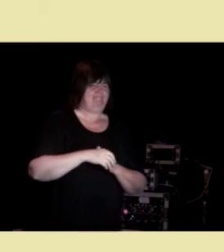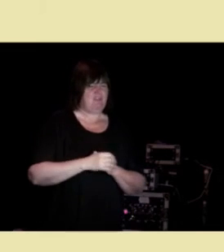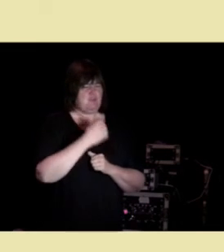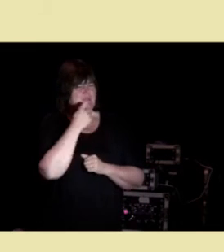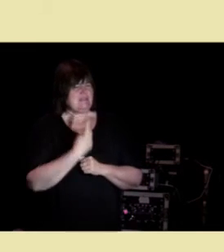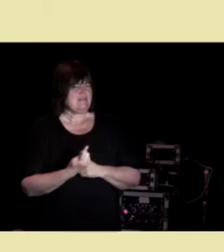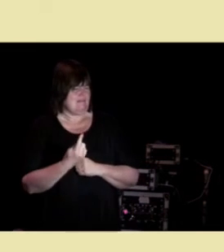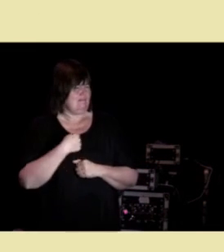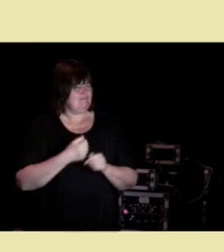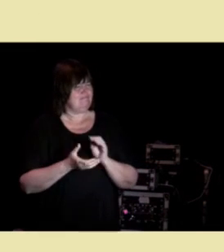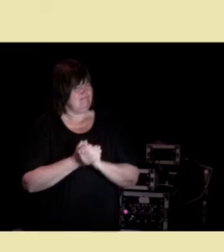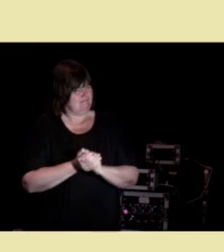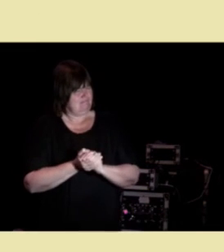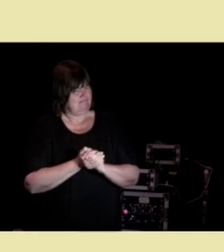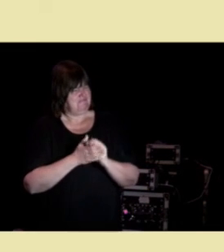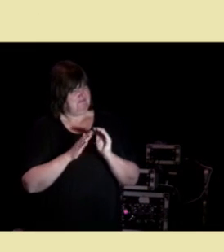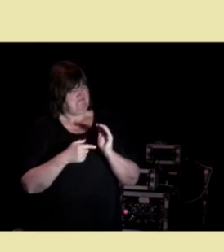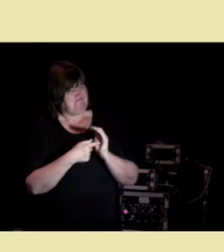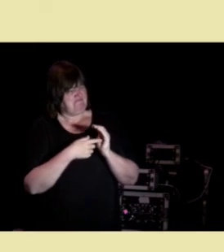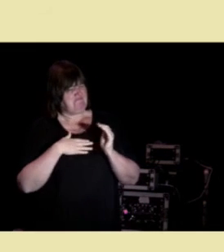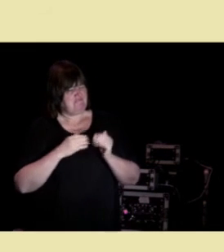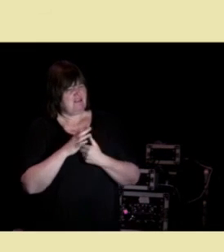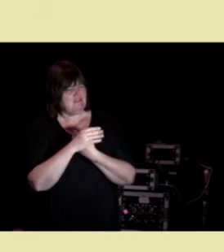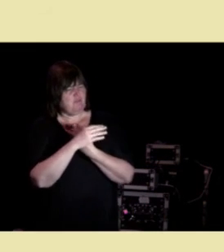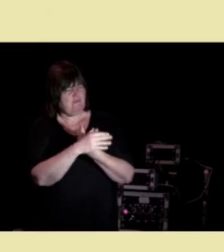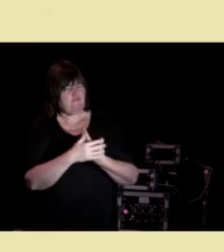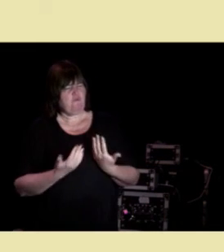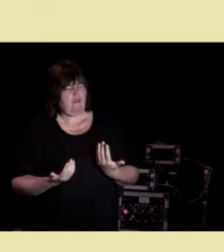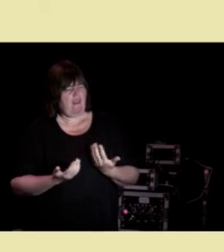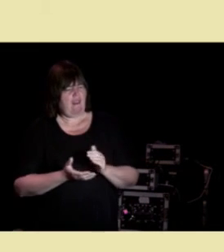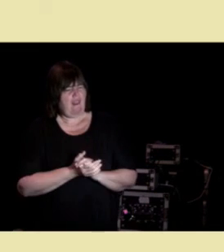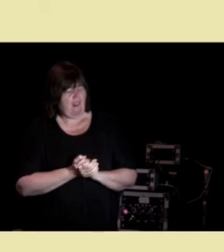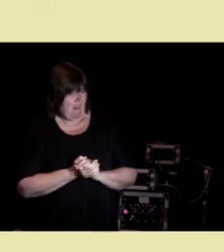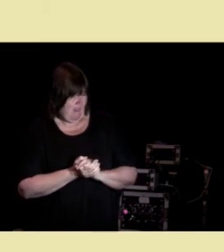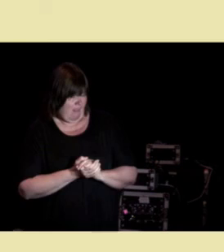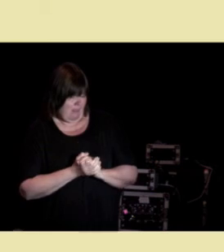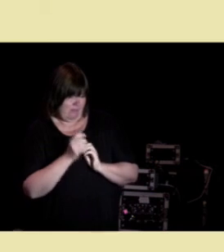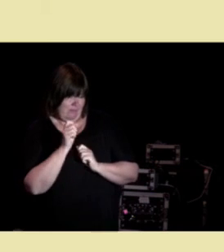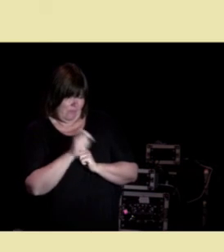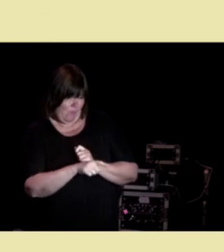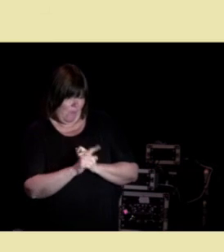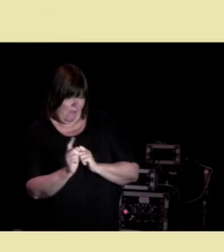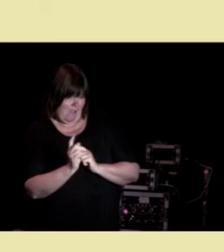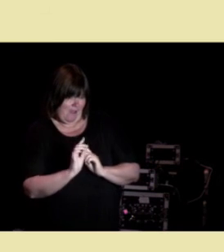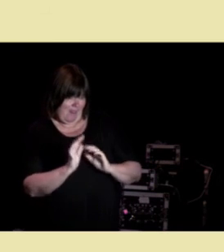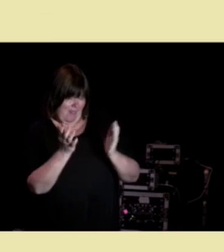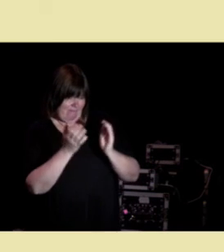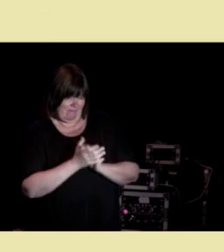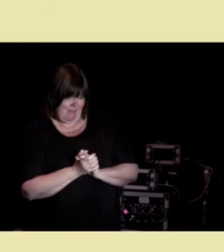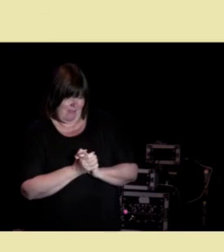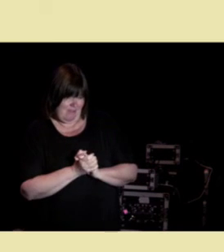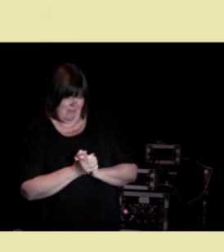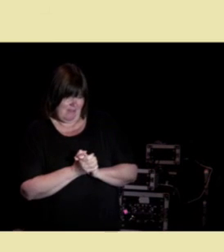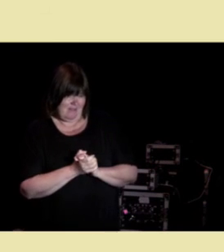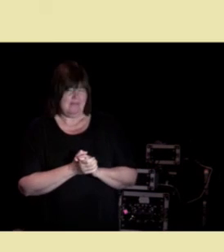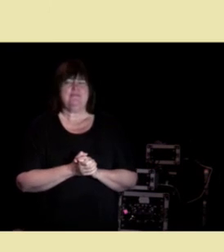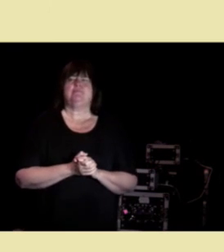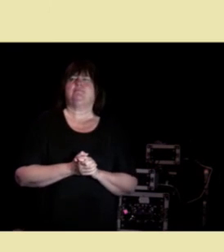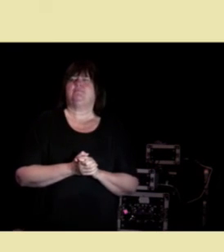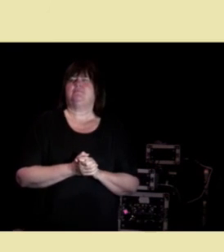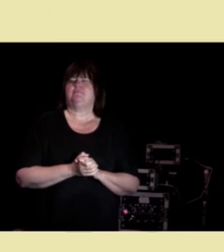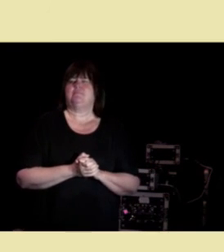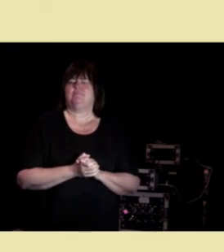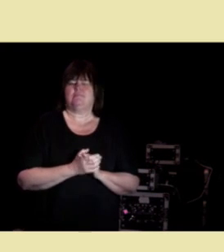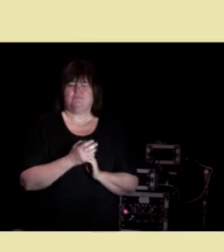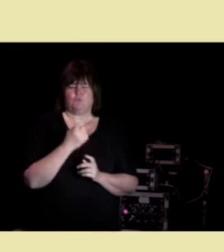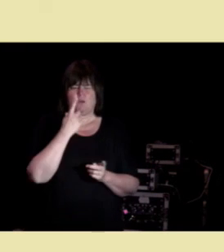hun, «Jeg har en sommerfugl i hendene mine. Er den død eller er den levende?» Og da